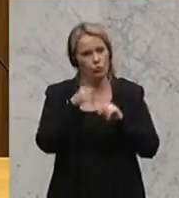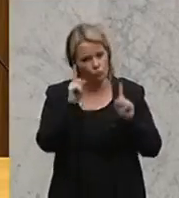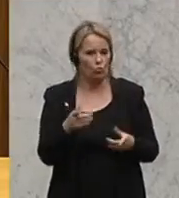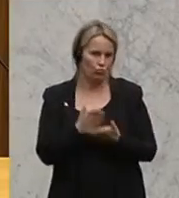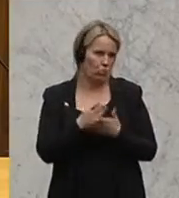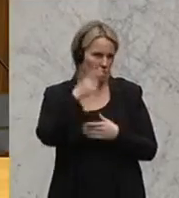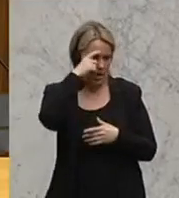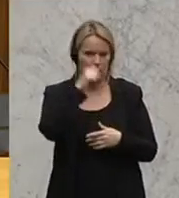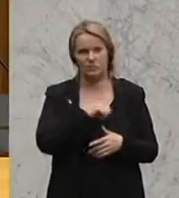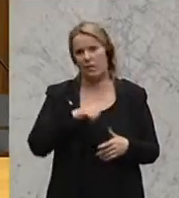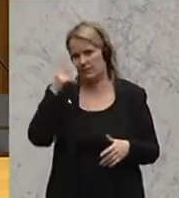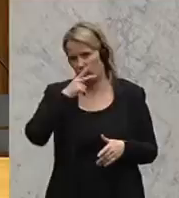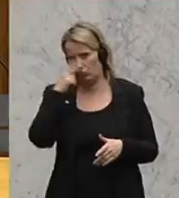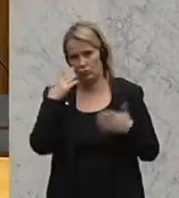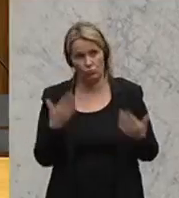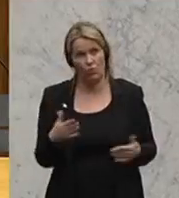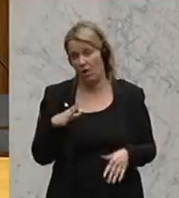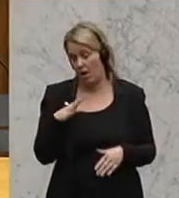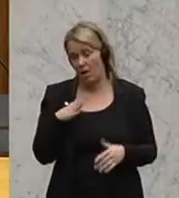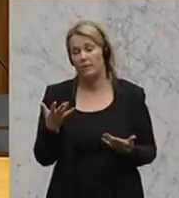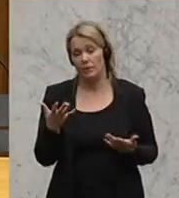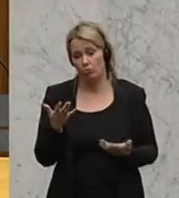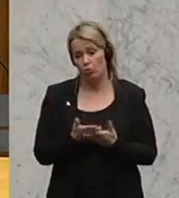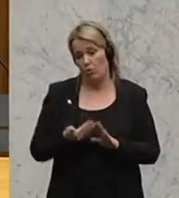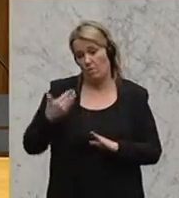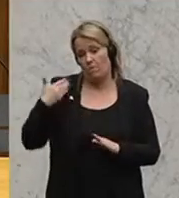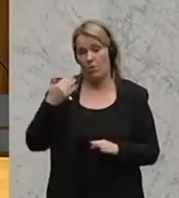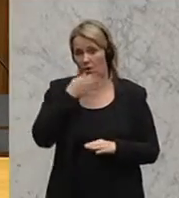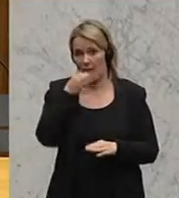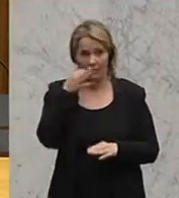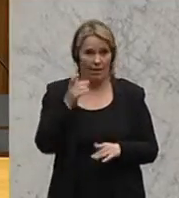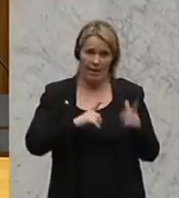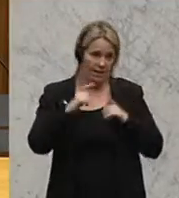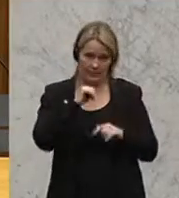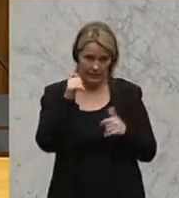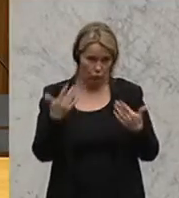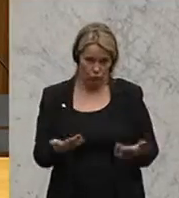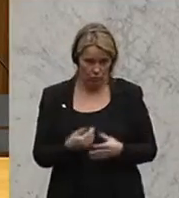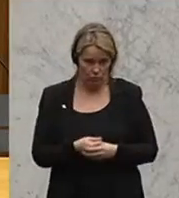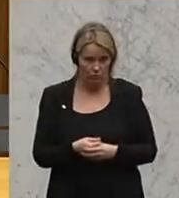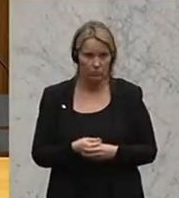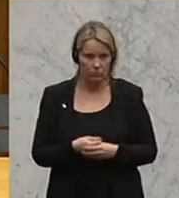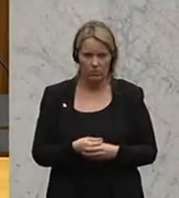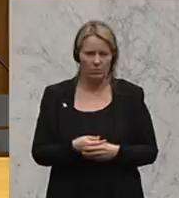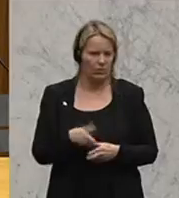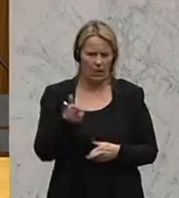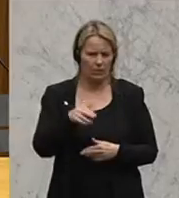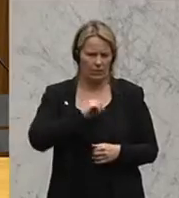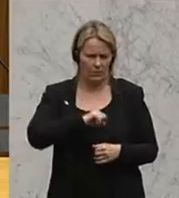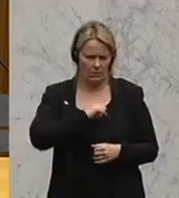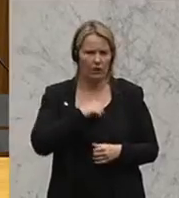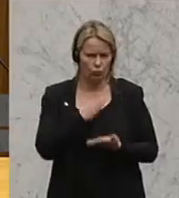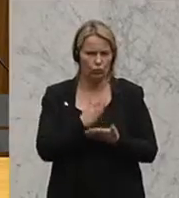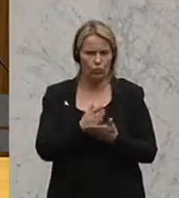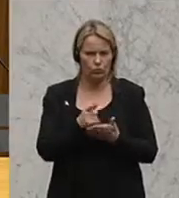meinen, wäre eigentlich eine Selbstverständlichkeit, ist es aber, wie wir auch aus den Vorreden schon gehört haben, leider nicht. Es ist aber, glaube ich, unerträglich und das